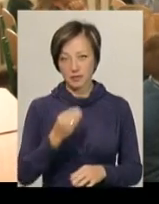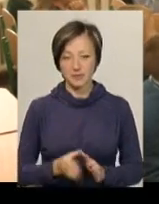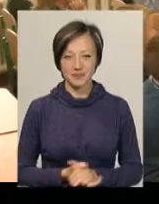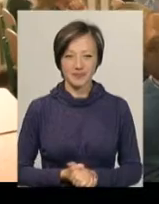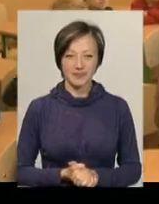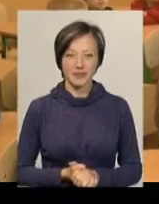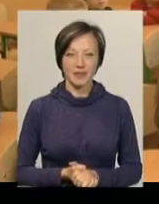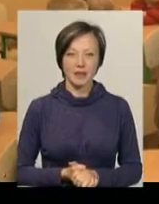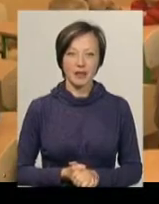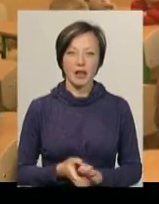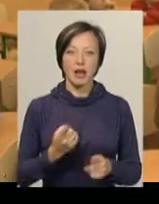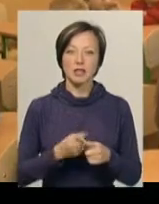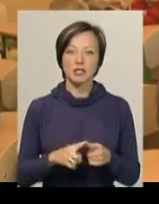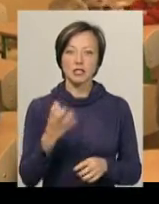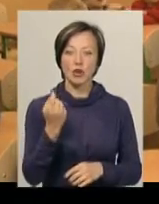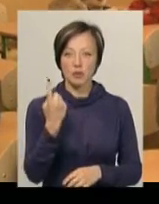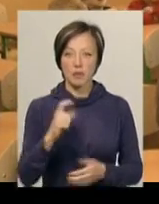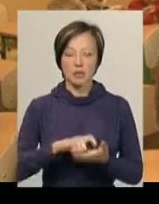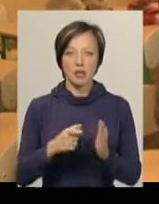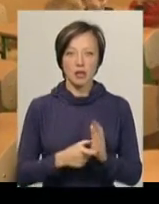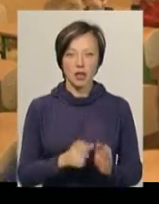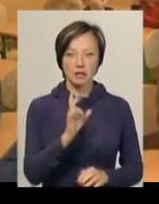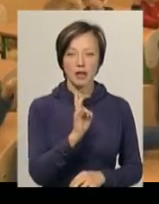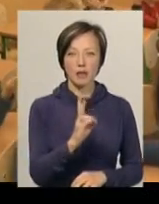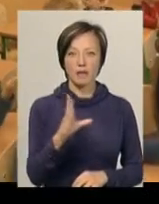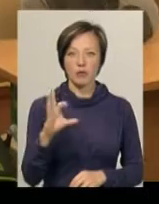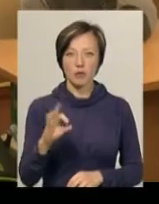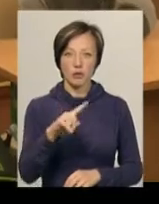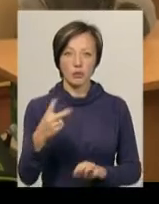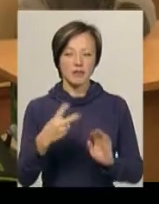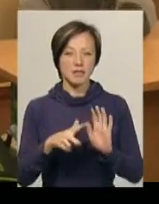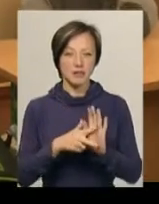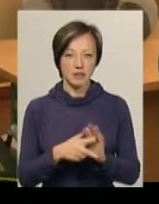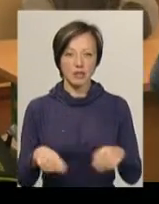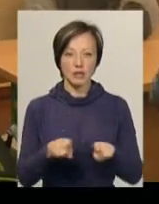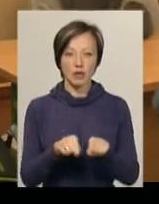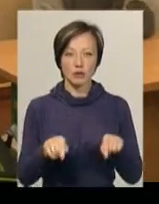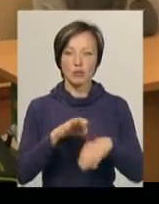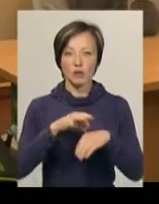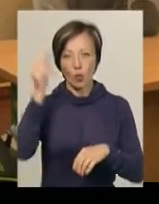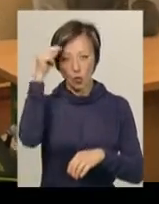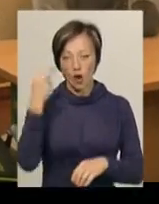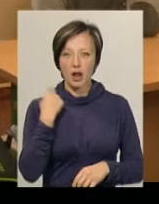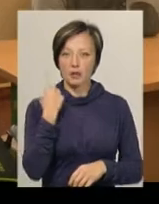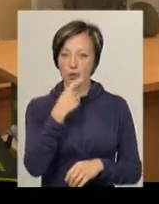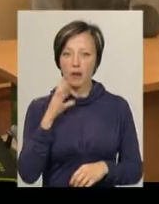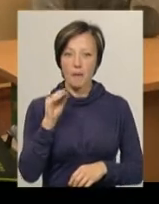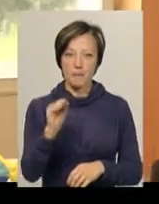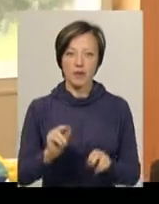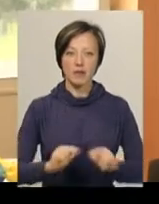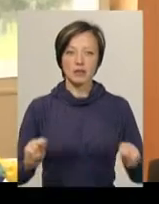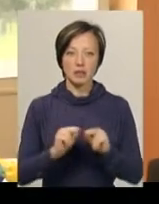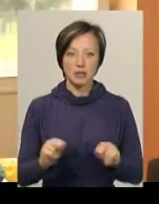А це ще один перший клас навчально-виховного об'єднання номер 28. Так тут проходить урок англійської мови. Її